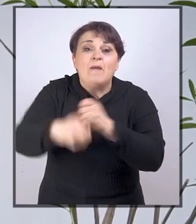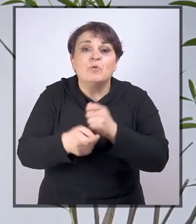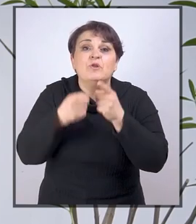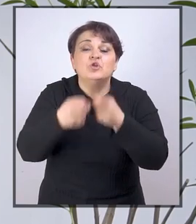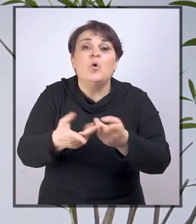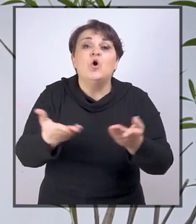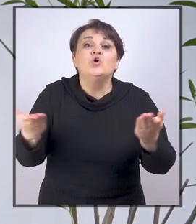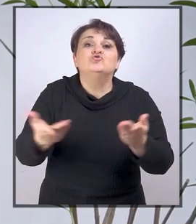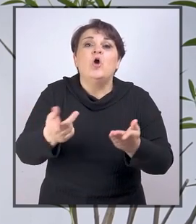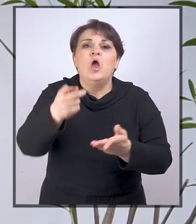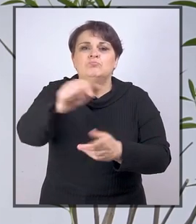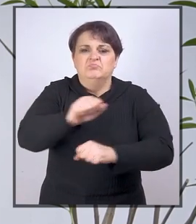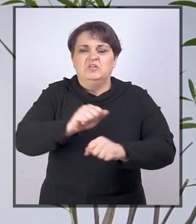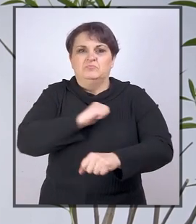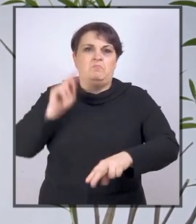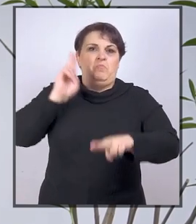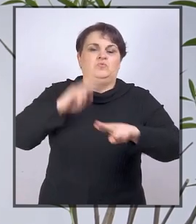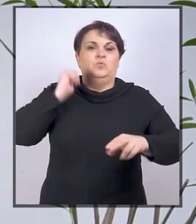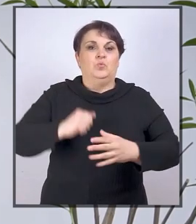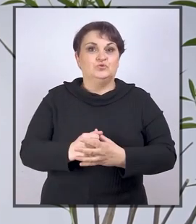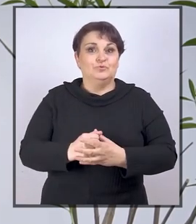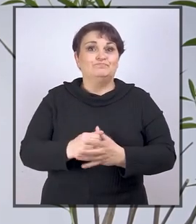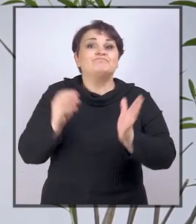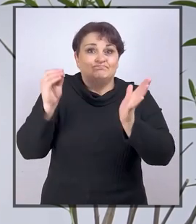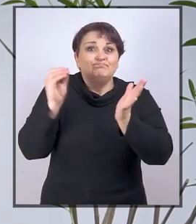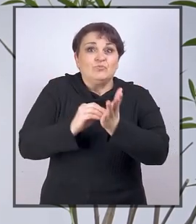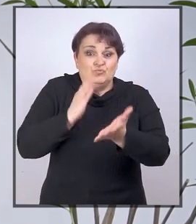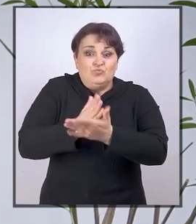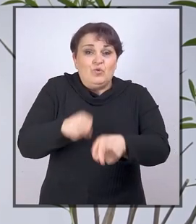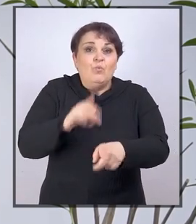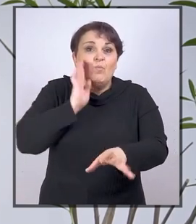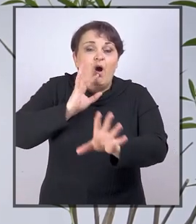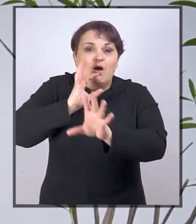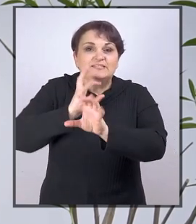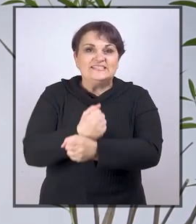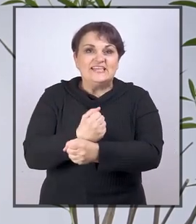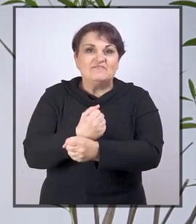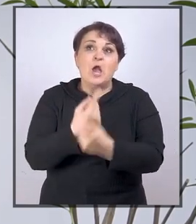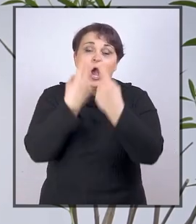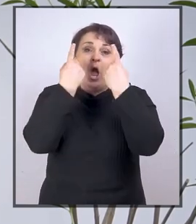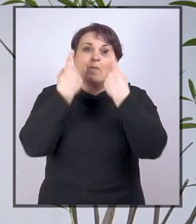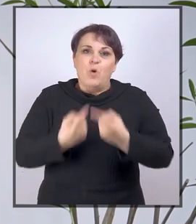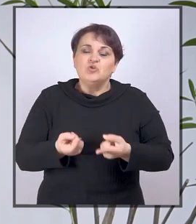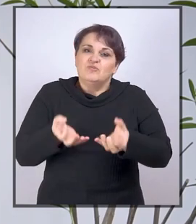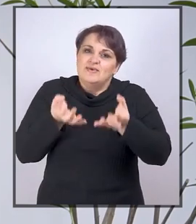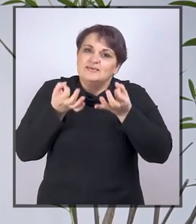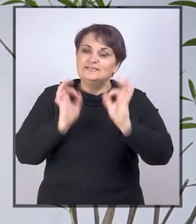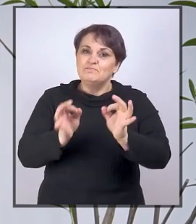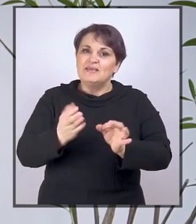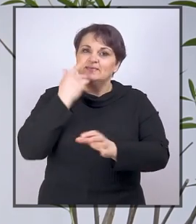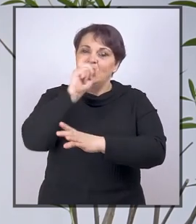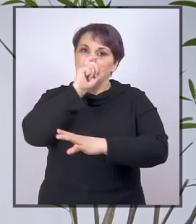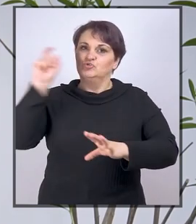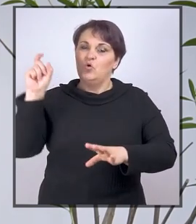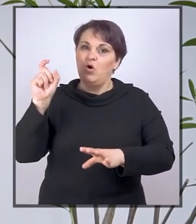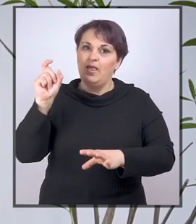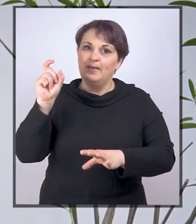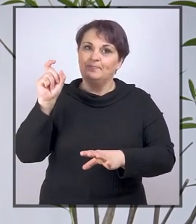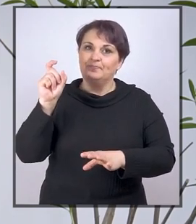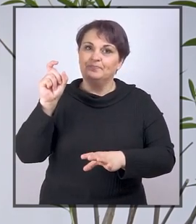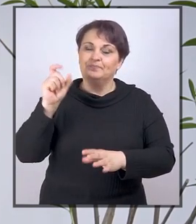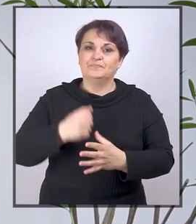žale i da promijene to što je neko odlučio. Još uvijek u BiH postoje